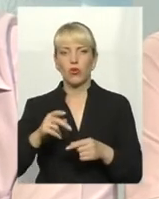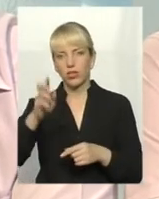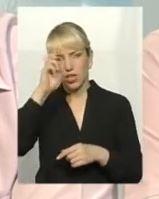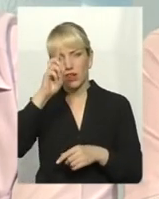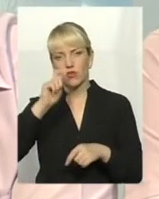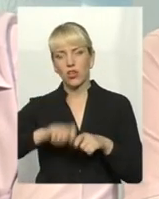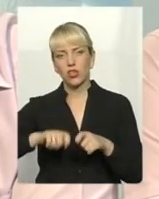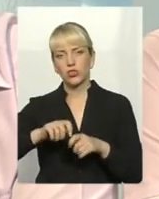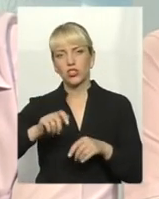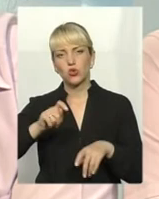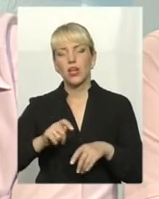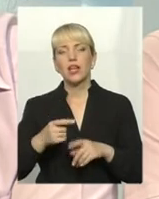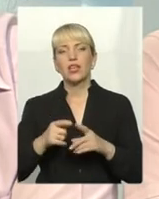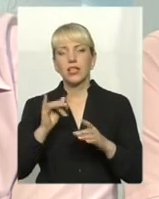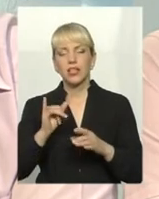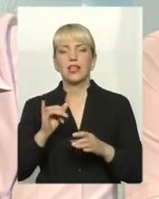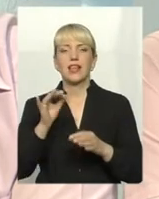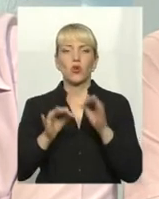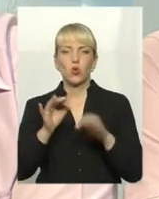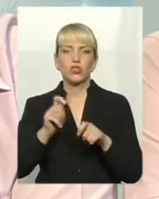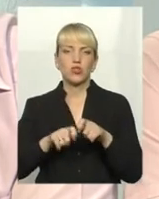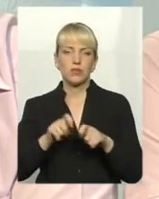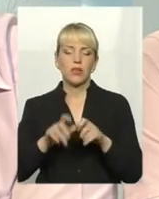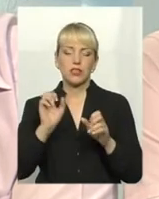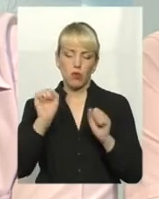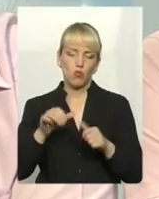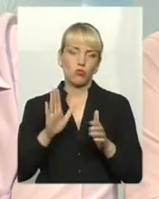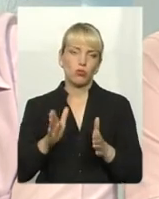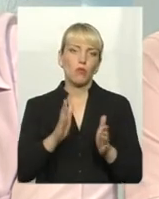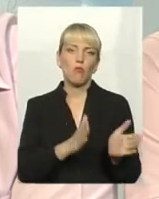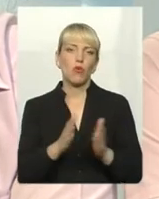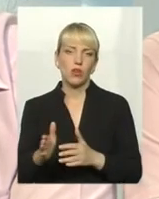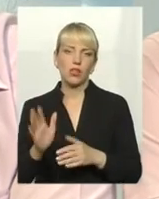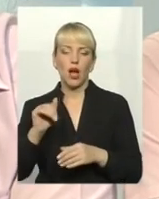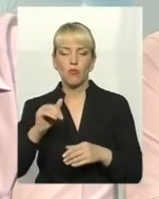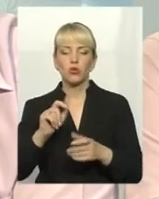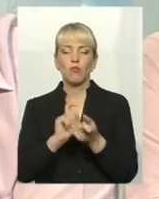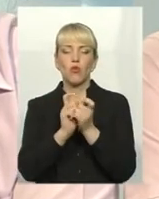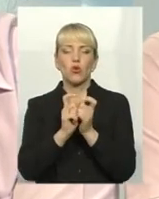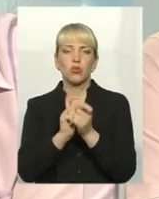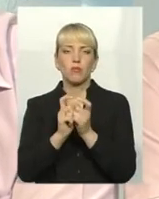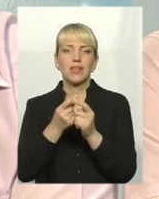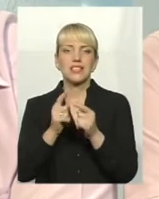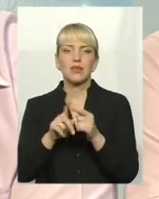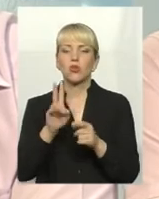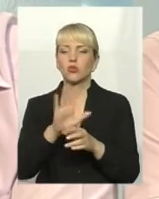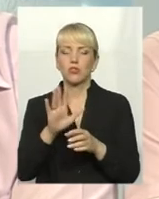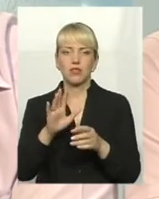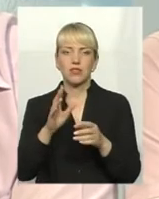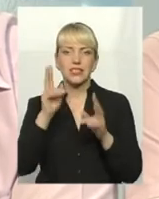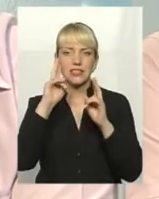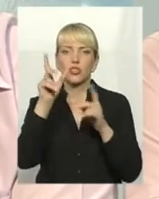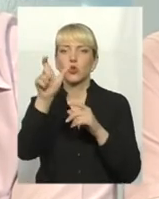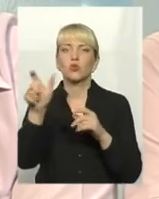інспекції. Тільки тоді ми зможемо навести порядок. Адже потім боротьба з тими, хто не виявлений вчасно, вона, як правило,